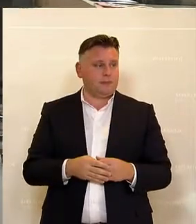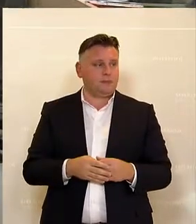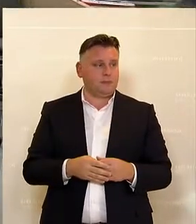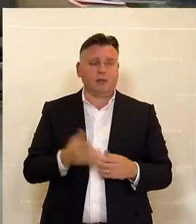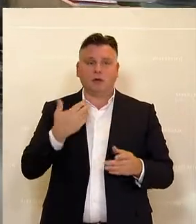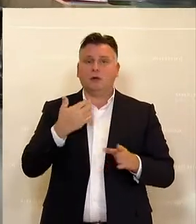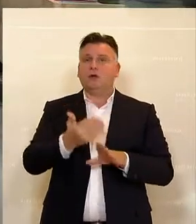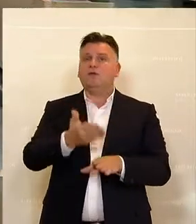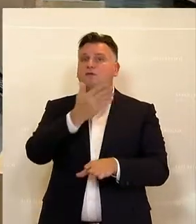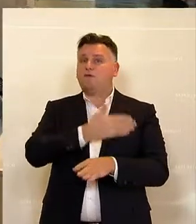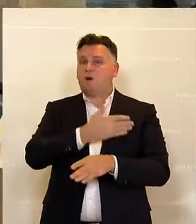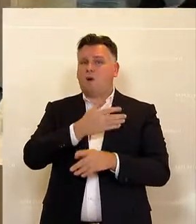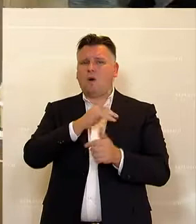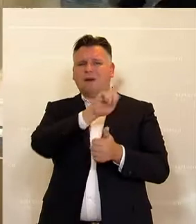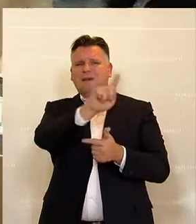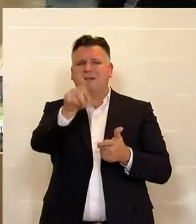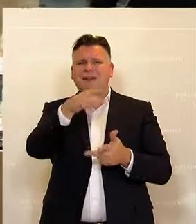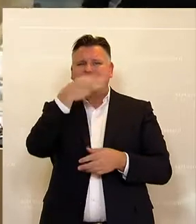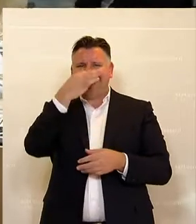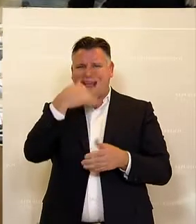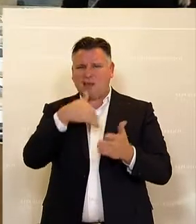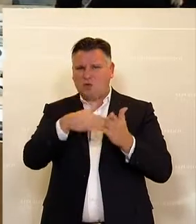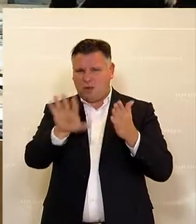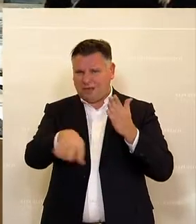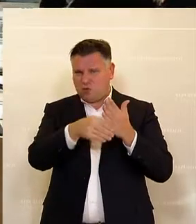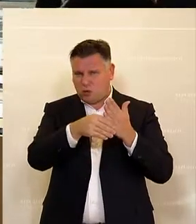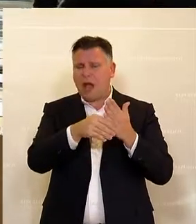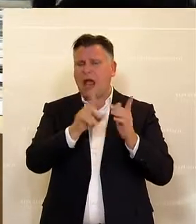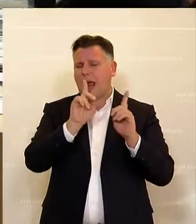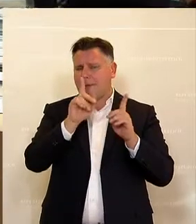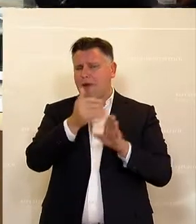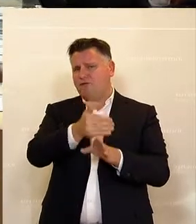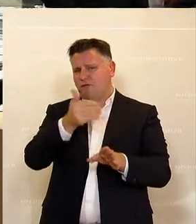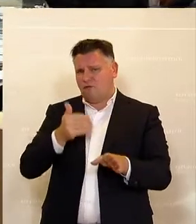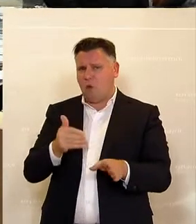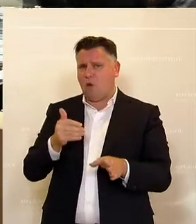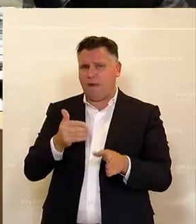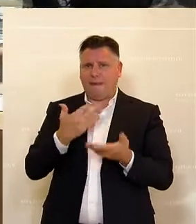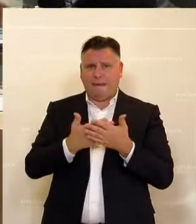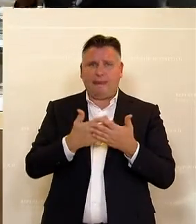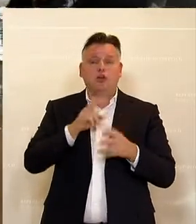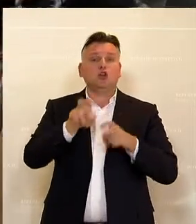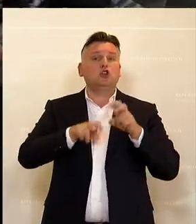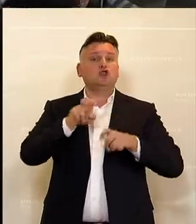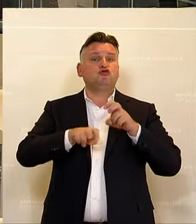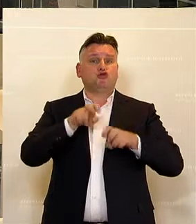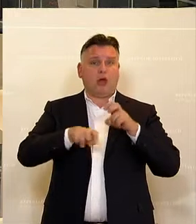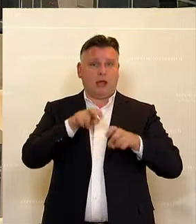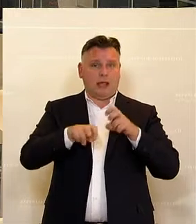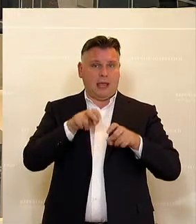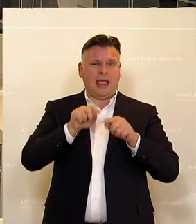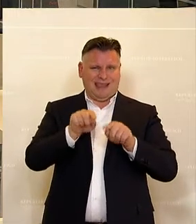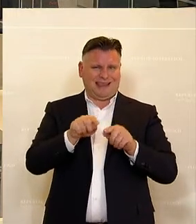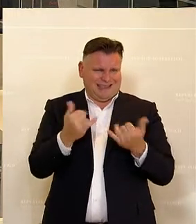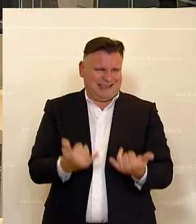bevor ich auf die letzten Wortmeldungen dann gerne auch noch kurz eingehe, insgesamt zu den Steuermaßnahmen, die jetzt im Fokus